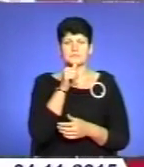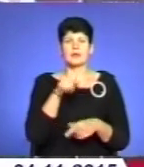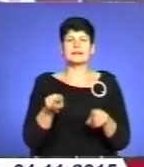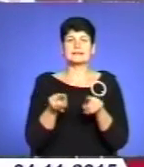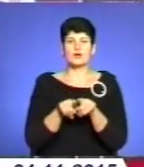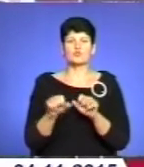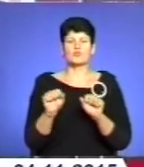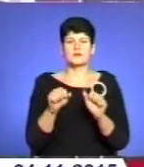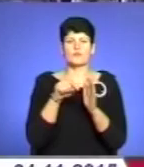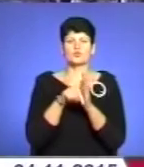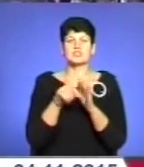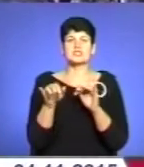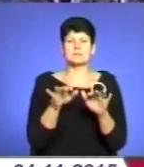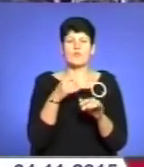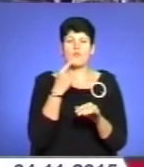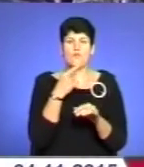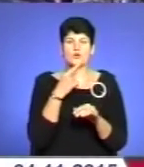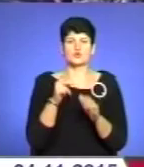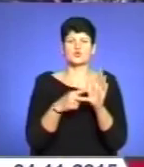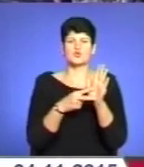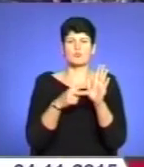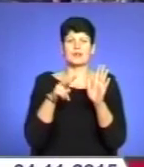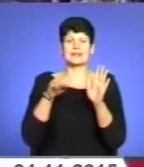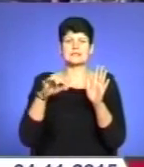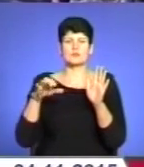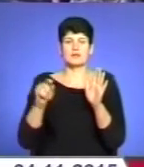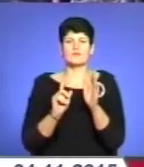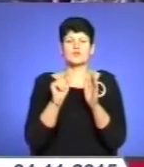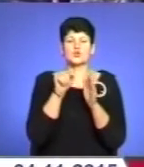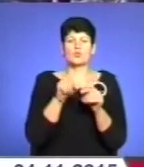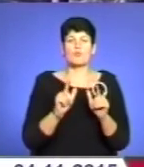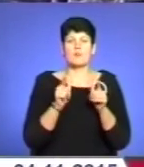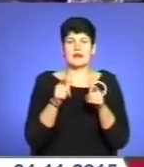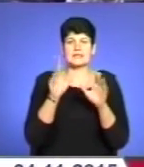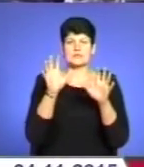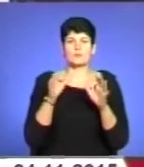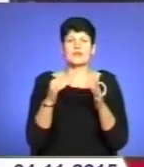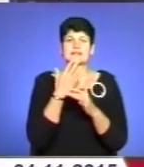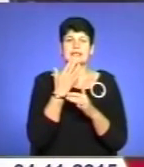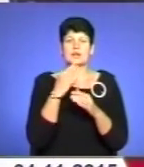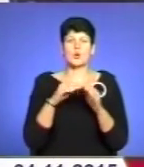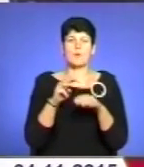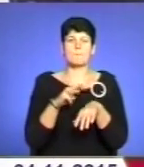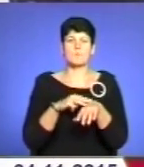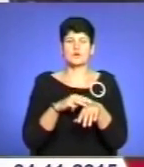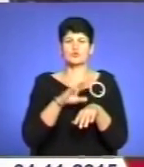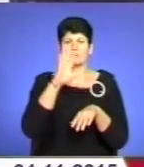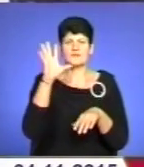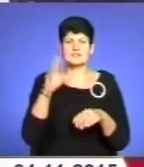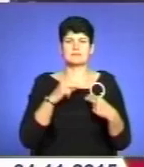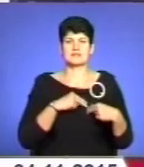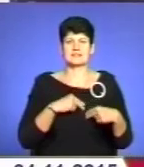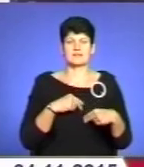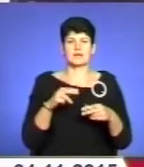внутрішніх справ нагадують, що 7 листопада вступає закон про національну поліцію, тому усі працівники міліції